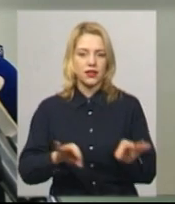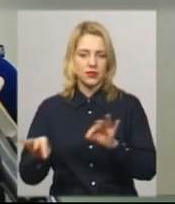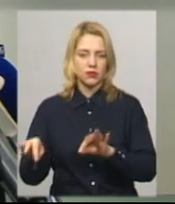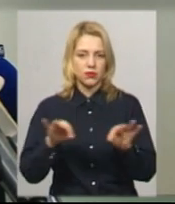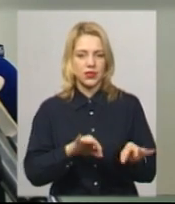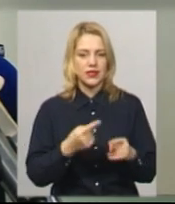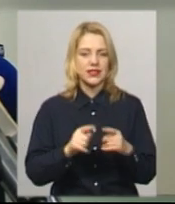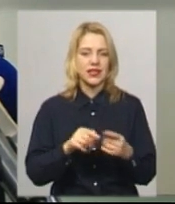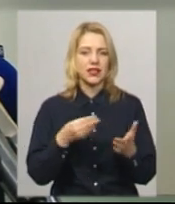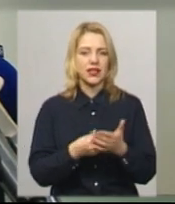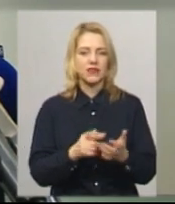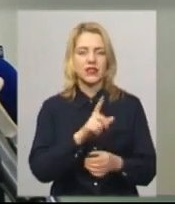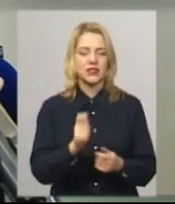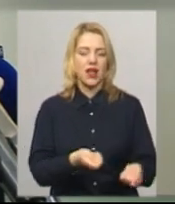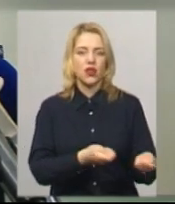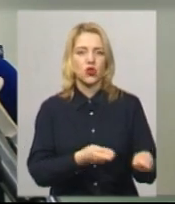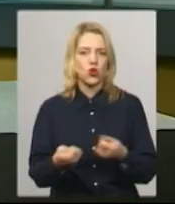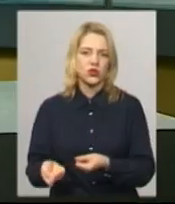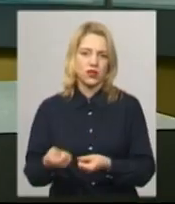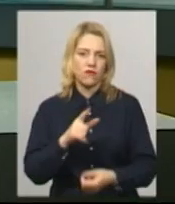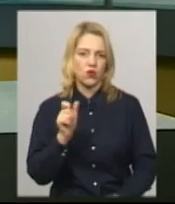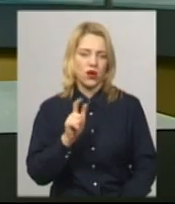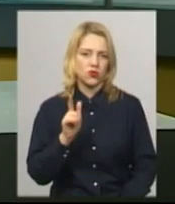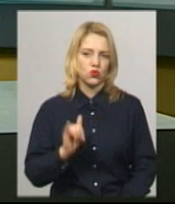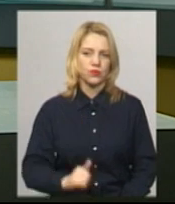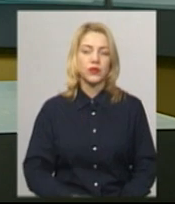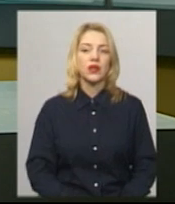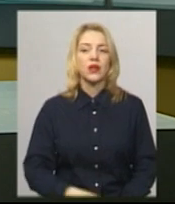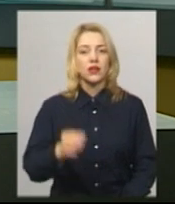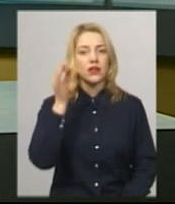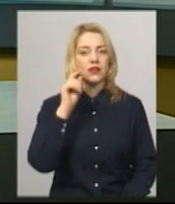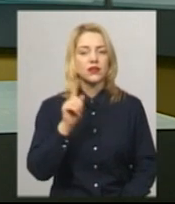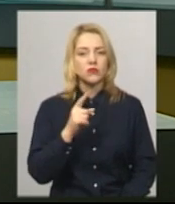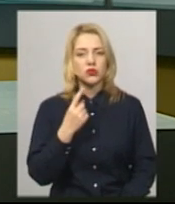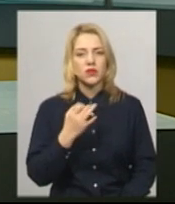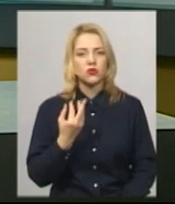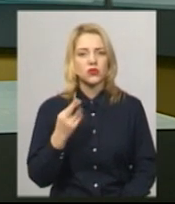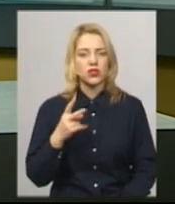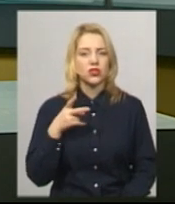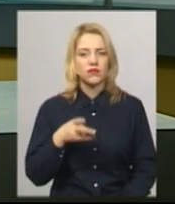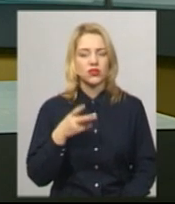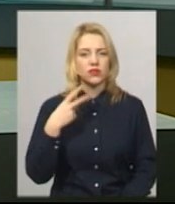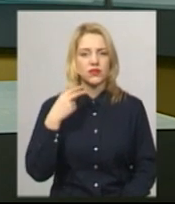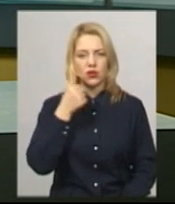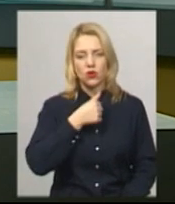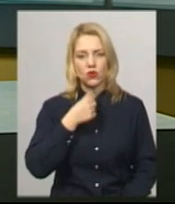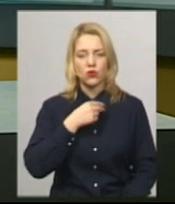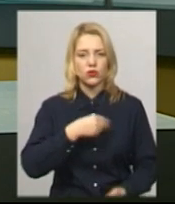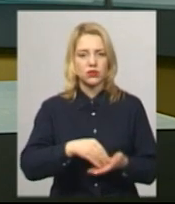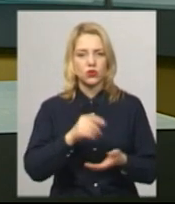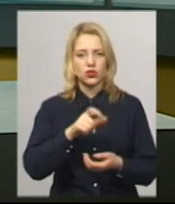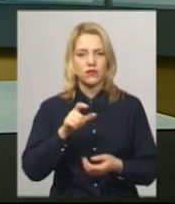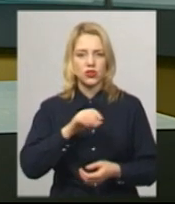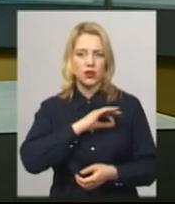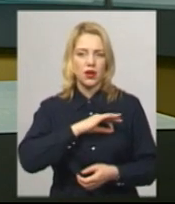за доставку газу. Нагадаю, з 1 січня 2020 року споживачі природного